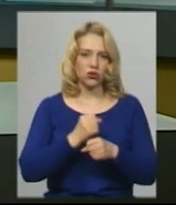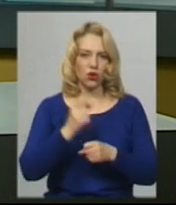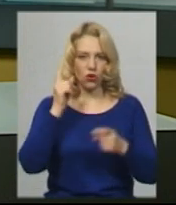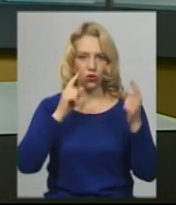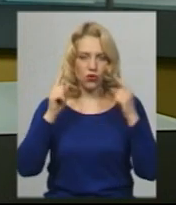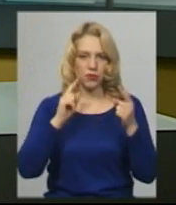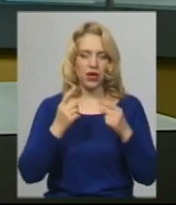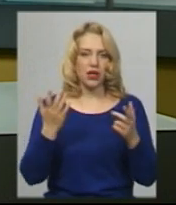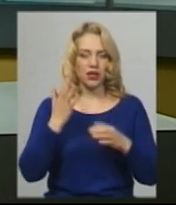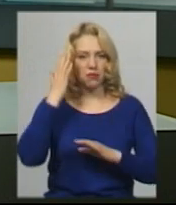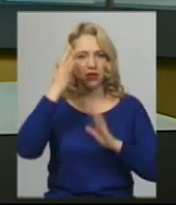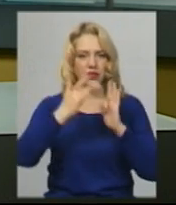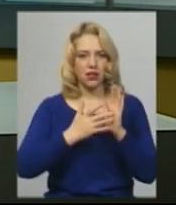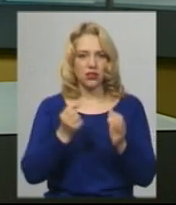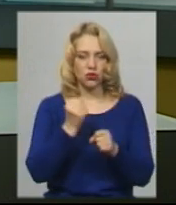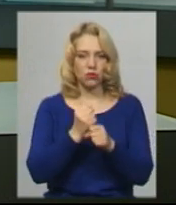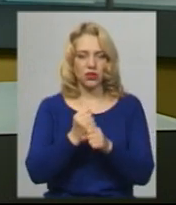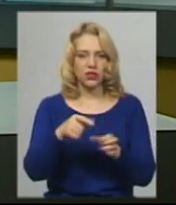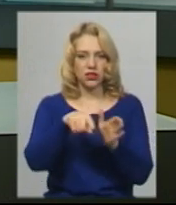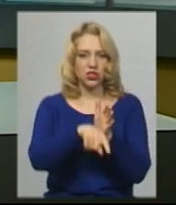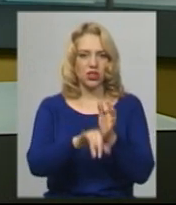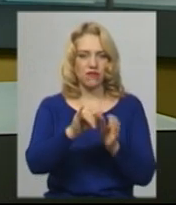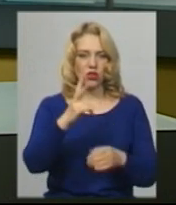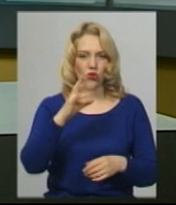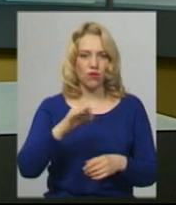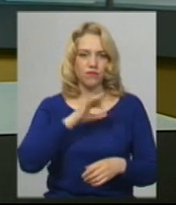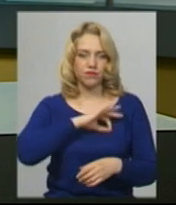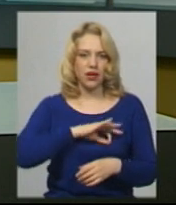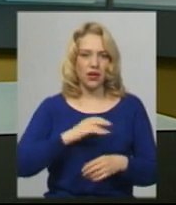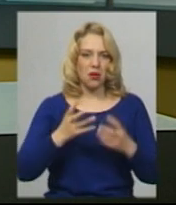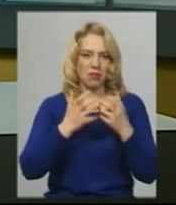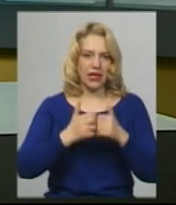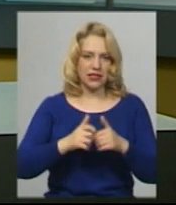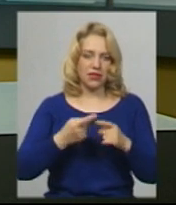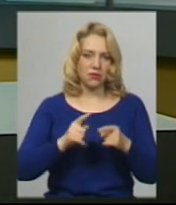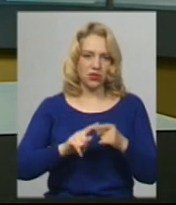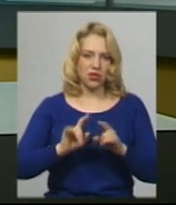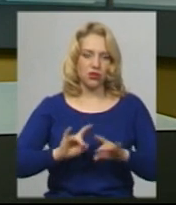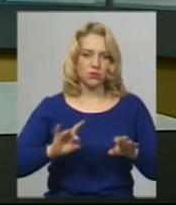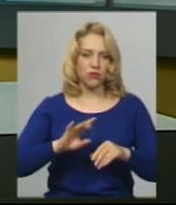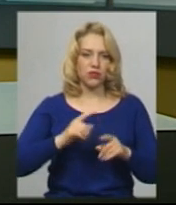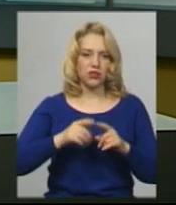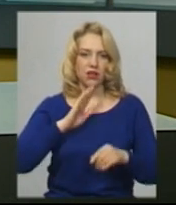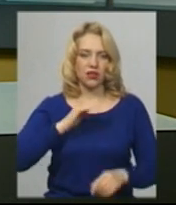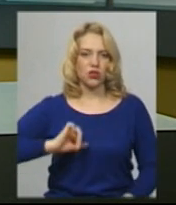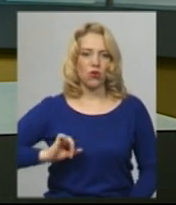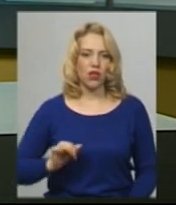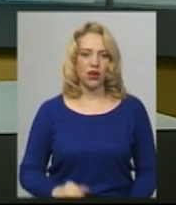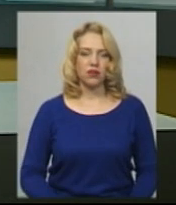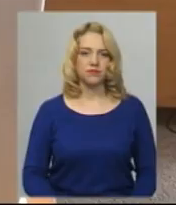меті створити дешевий і в той же час достатньо функціональний пристрій. Моя колега Леся Боровець розповість подробиці.